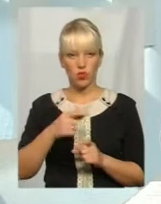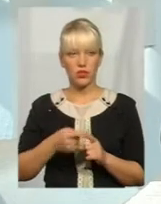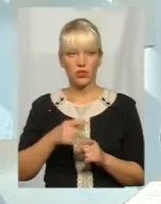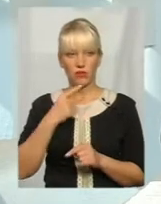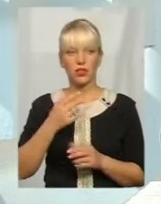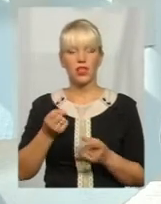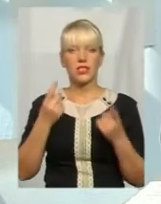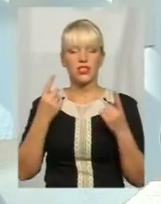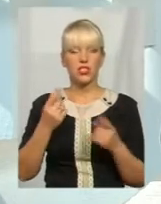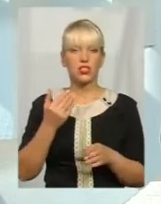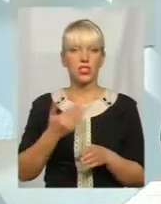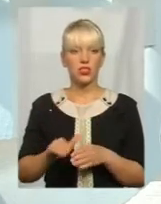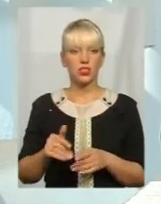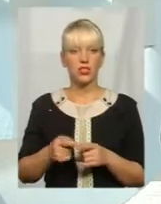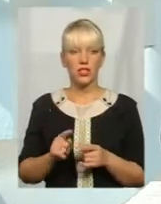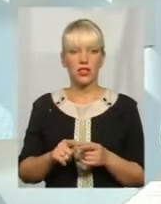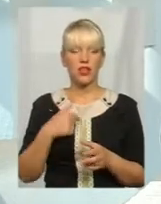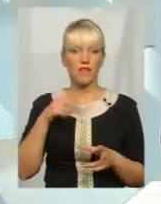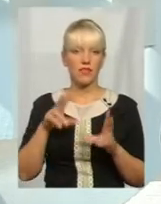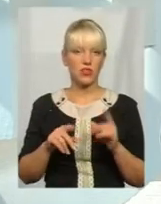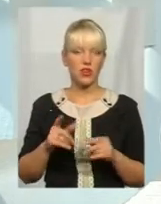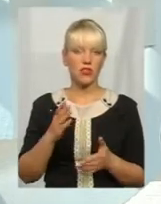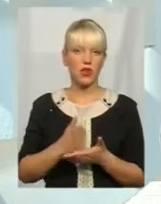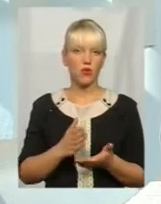Значна частина, я рахую, що знаходиться в тіні.